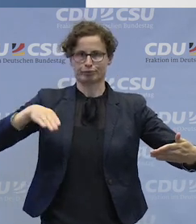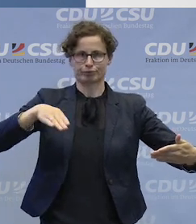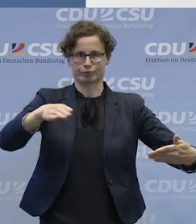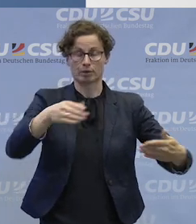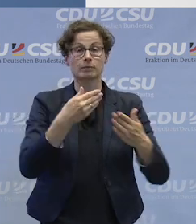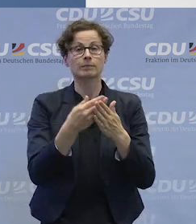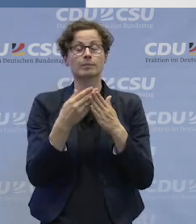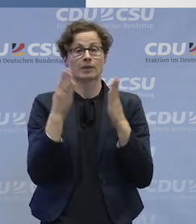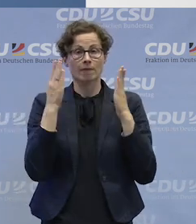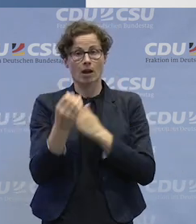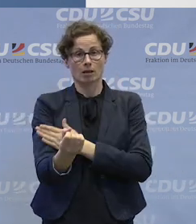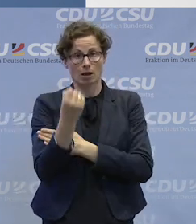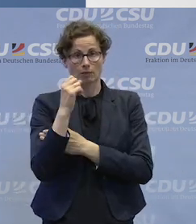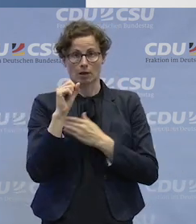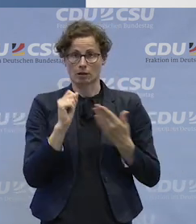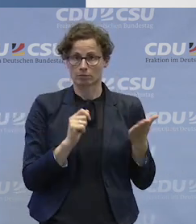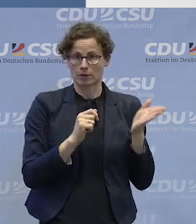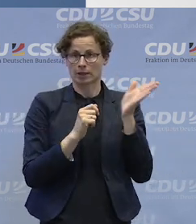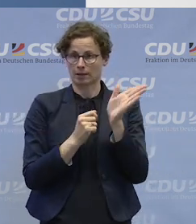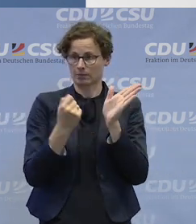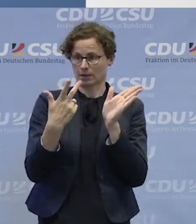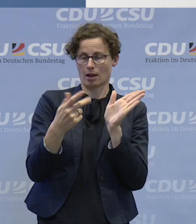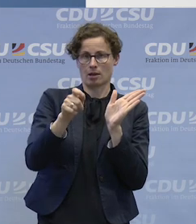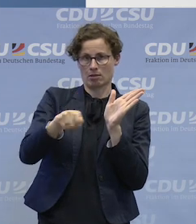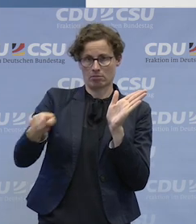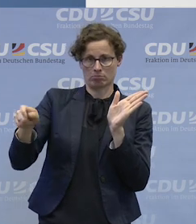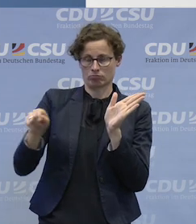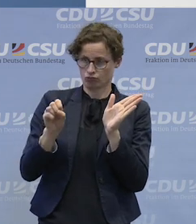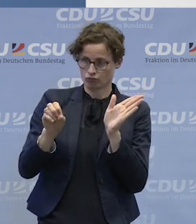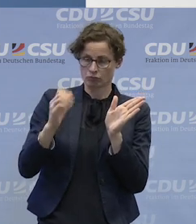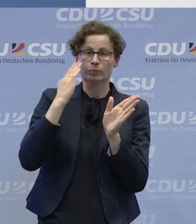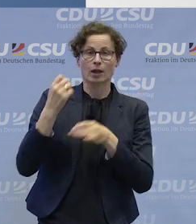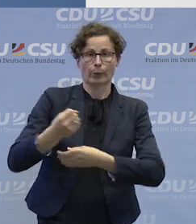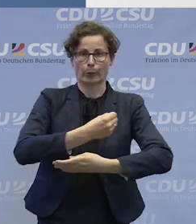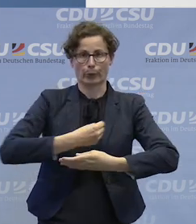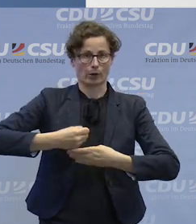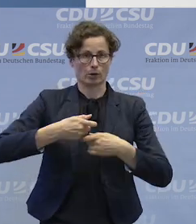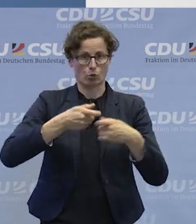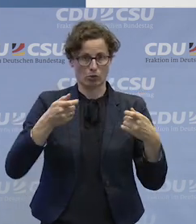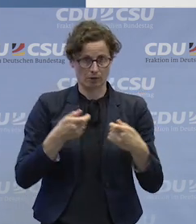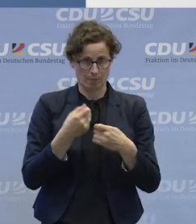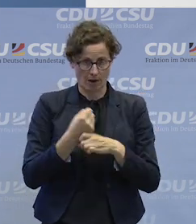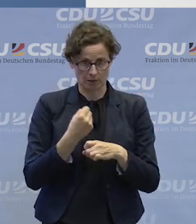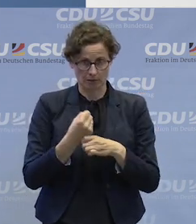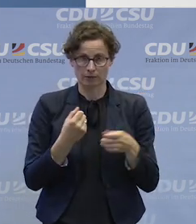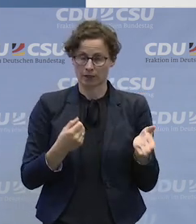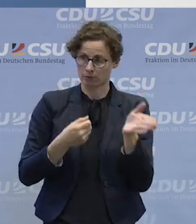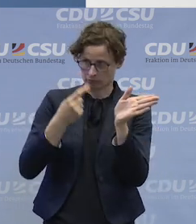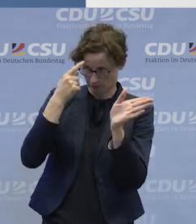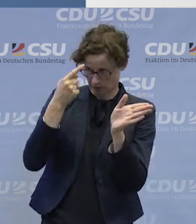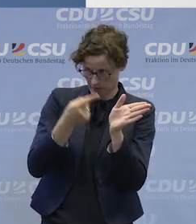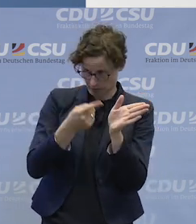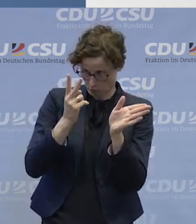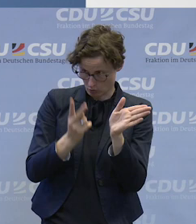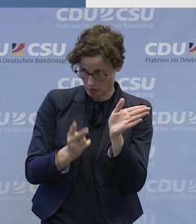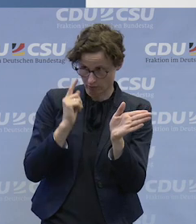Drei Teilnehmer kriegen die Aufgabe für eine Konferenz, einen Rührkuchen herzustellen. Tablet an die Hand, wie funktioniert das nochmal? Wir haben darüber gesprochen, ihr wisst,